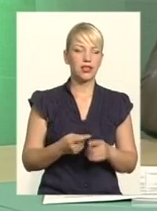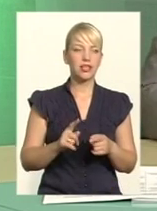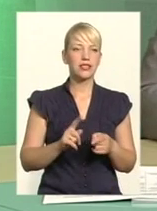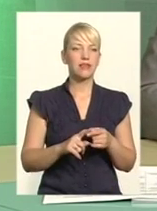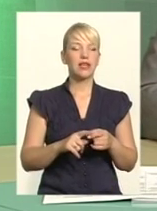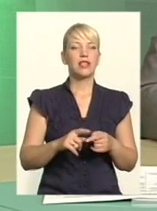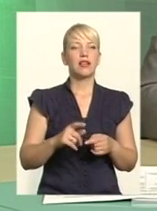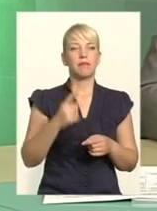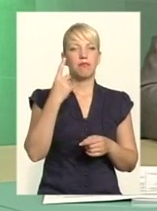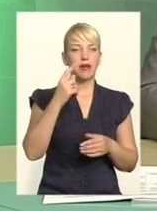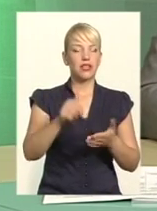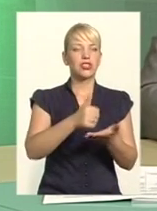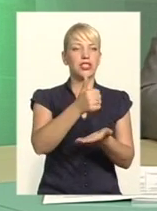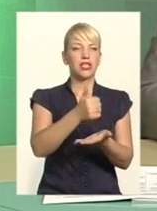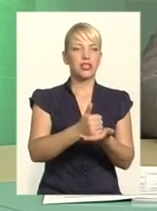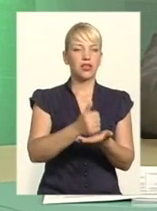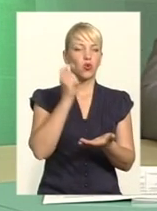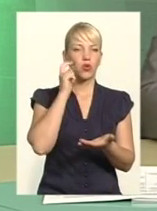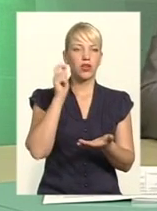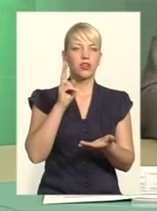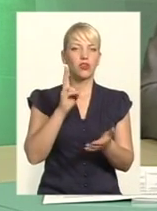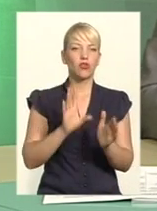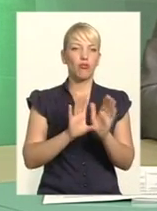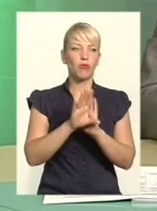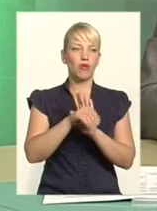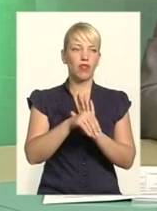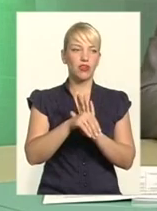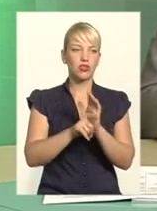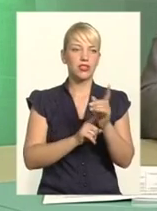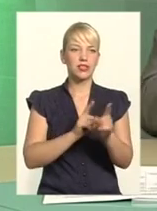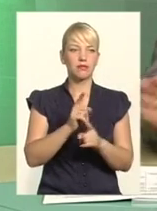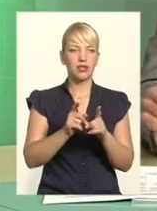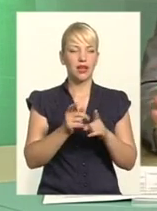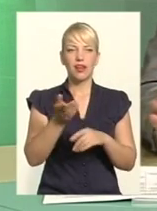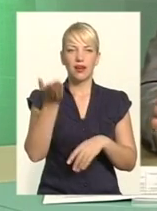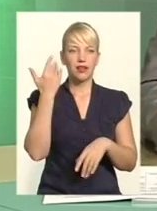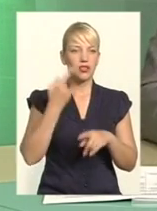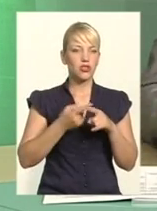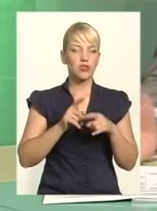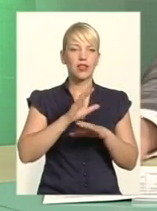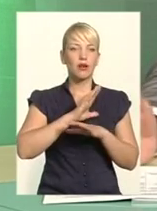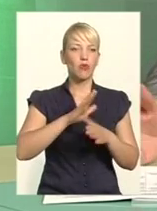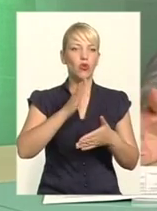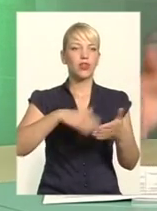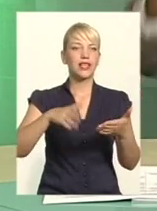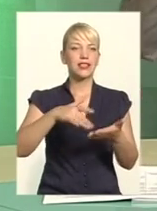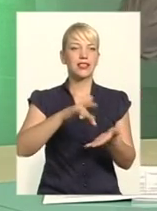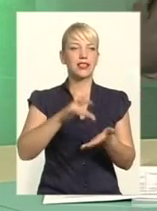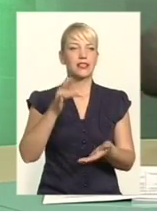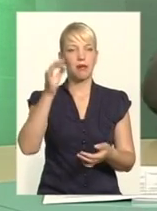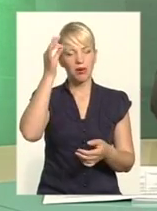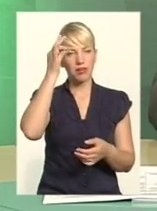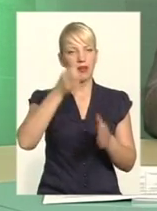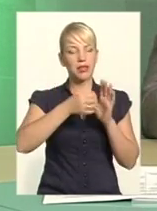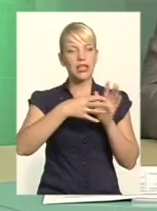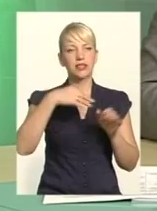лідер країни, який почав впроваджувати реальну децентралізацію. Її раніше не було децентралізації. Раніше, пам'ятаєте, 15 років